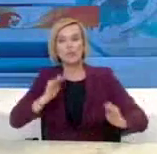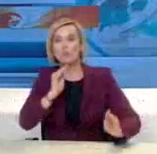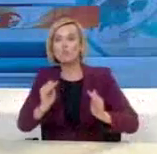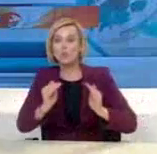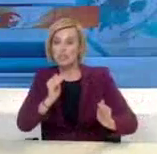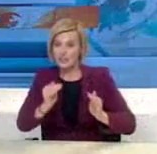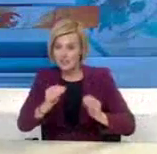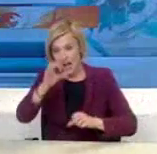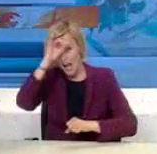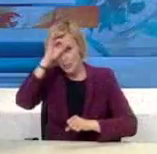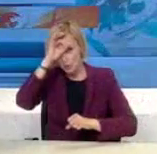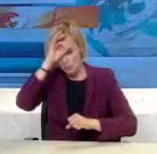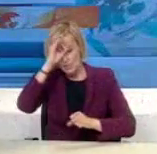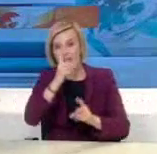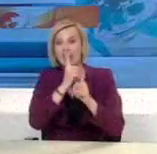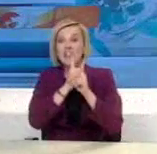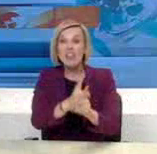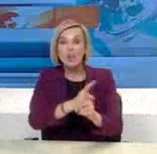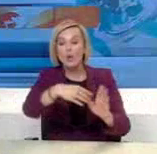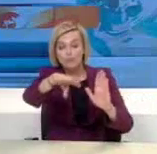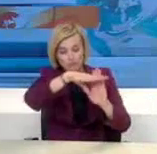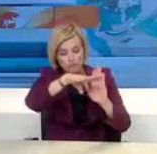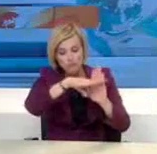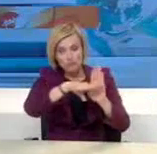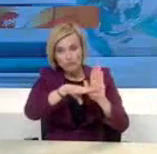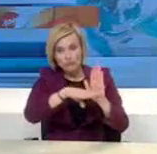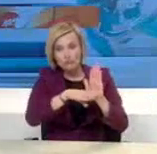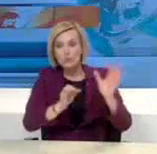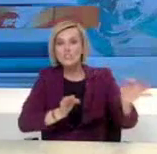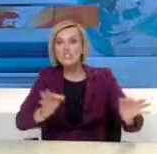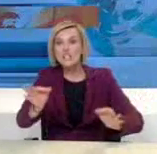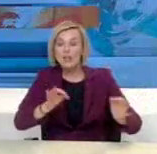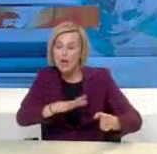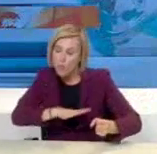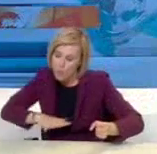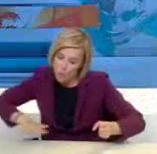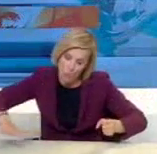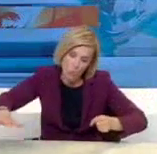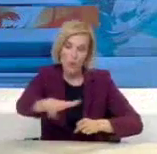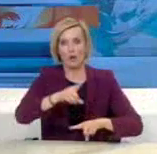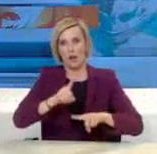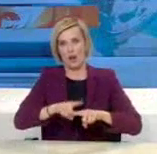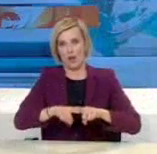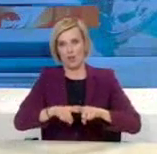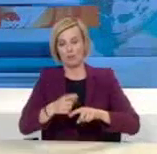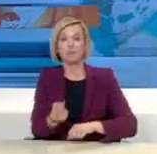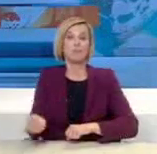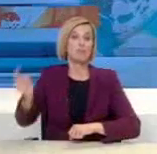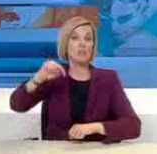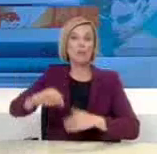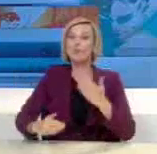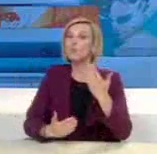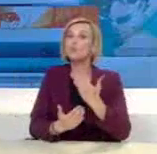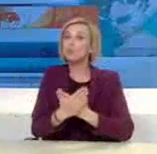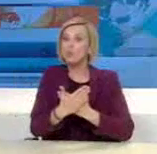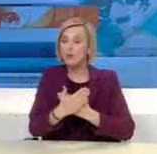έχει καταρτήσει ειδικό επιχειρησιακό σχεδιασμό για όλη την επικράτεια. Από αύριο το πρωί τα